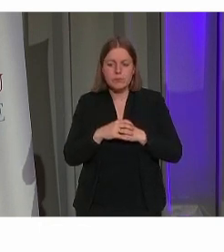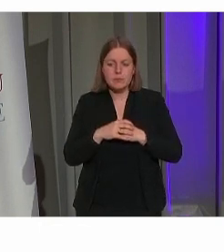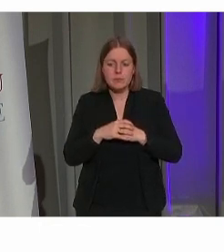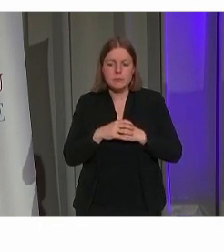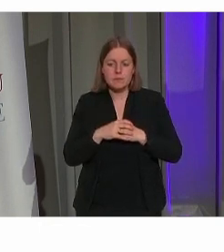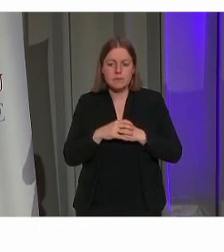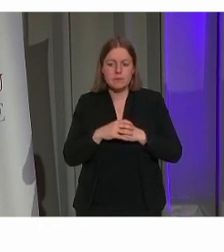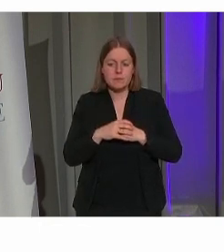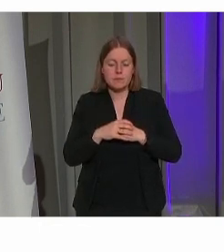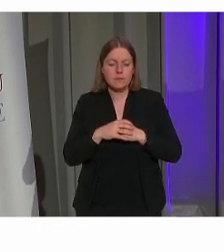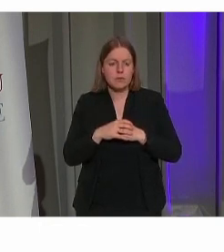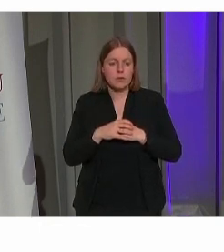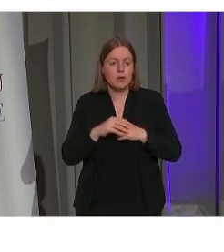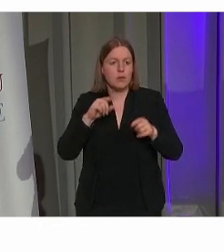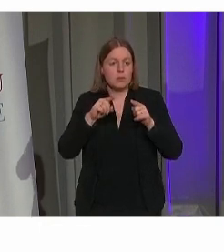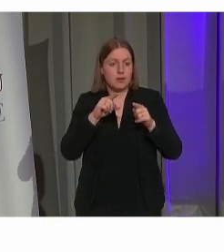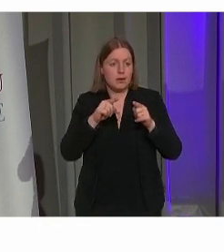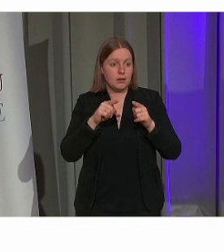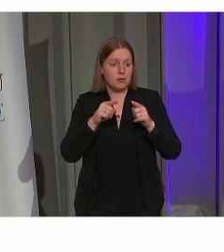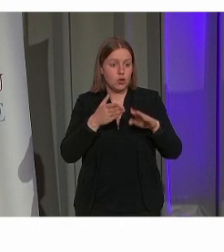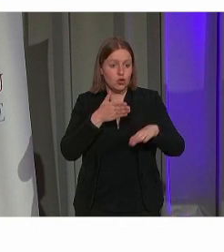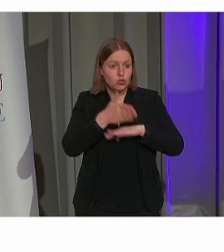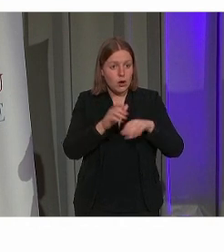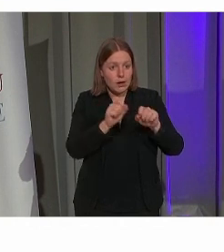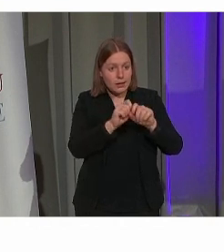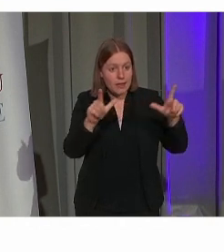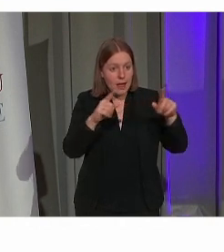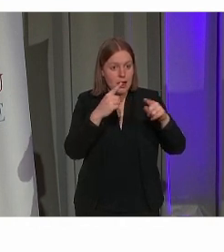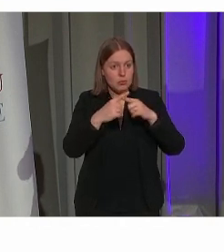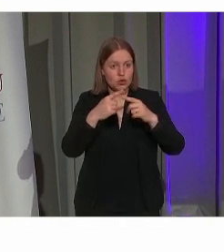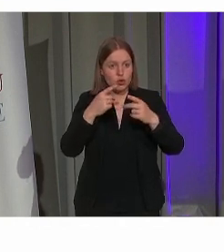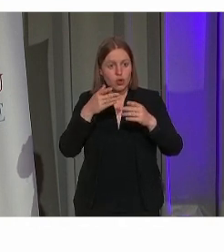Dan gaat het enerzijds rond toegankelijk taal- en beeldgebruik.